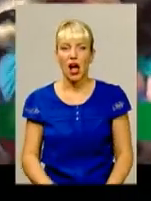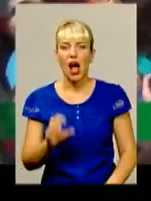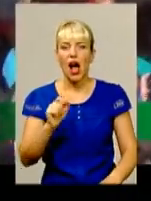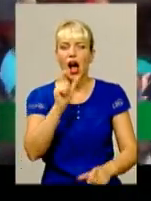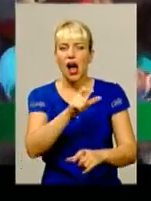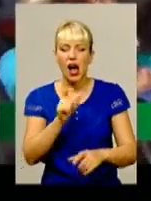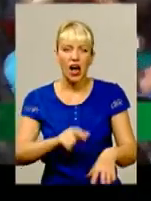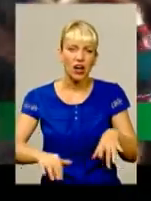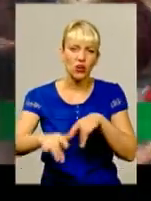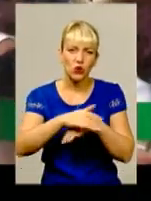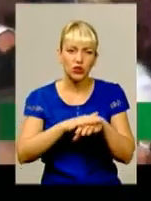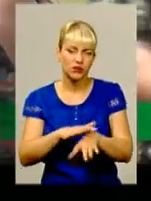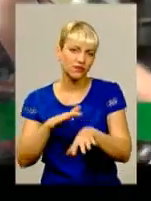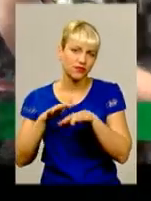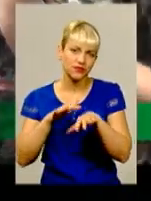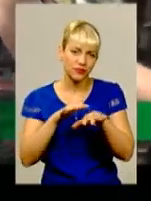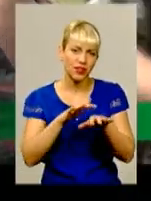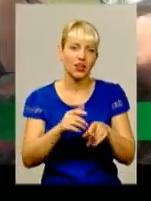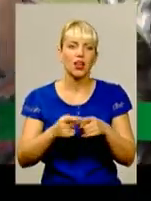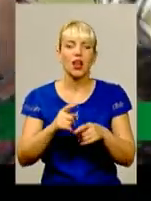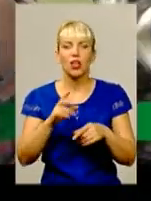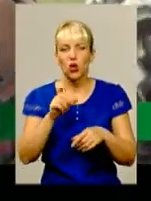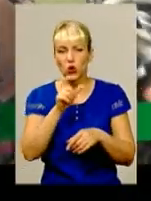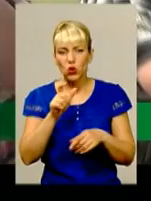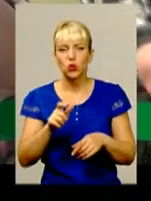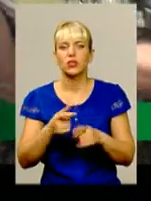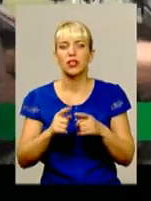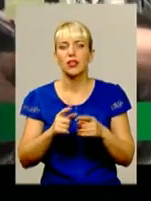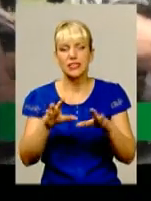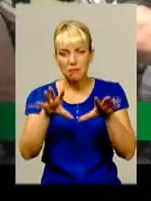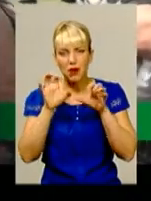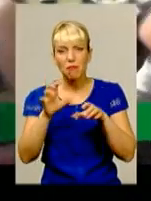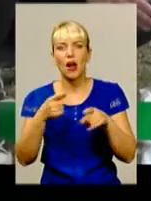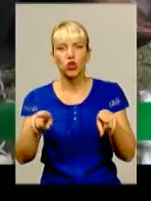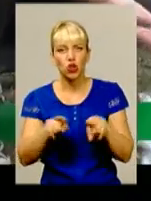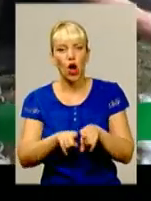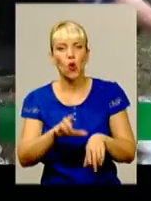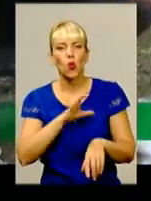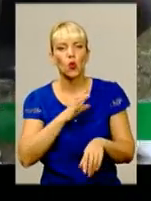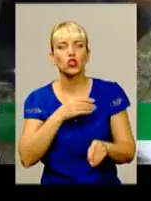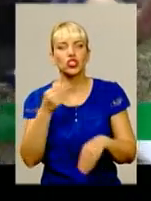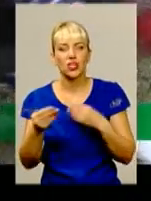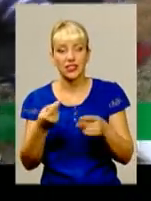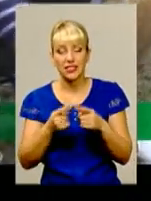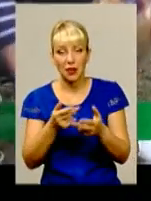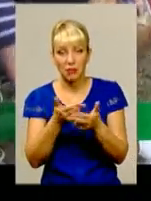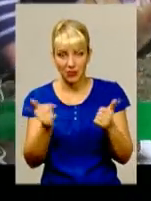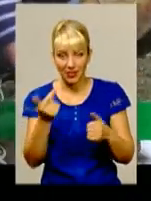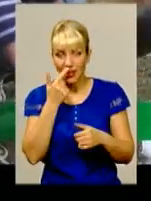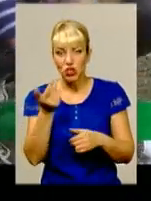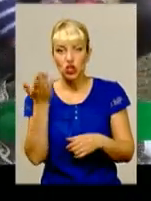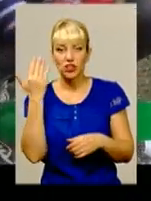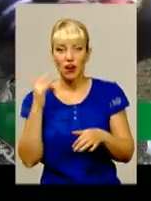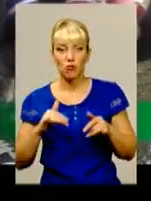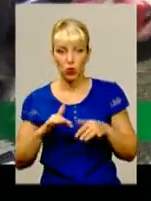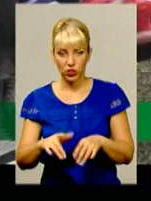попри уроки революції гідності, досі готові сприймати таку нещиру щедрість. Це підтвердили і нещодавні події у Чернігові, коли